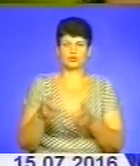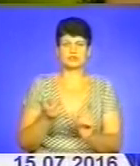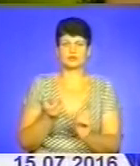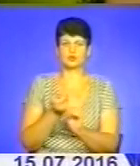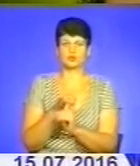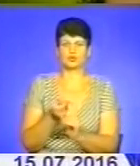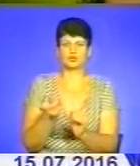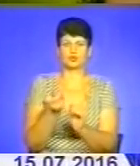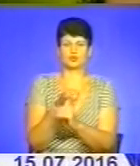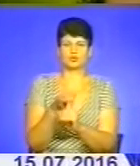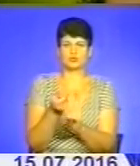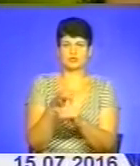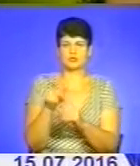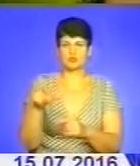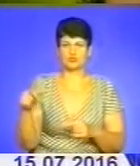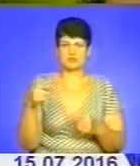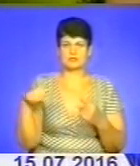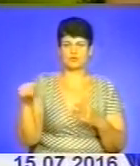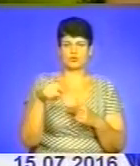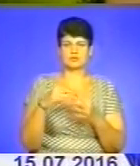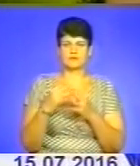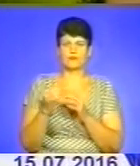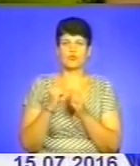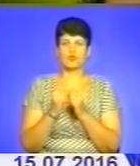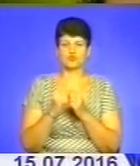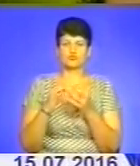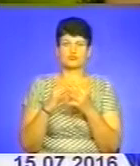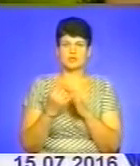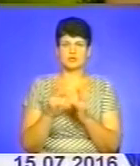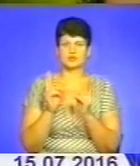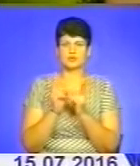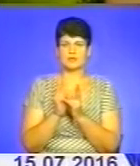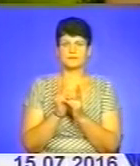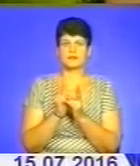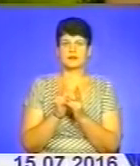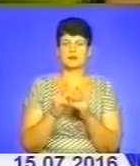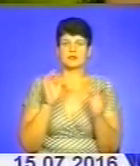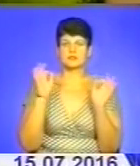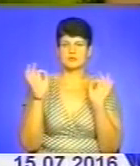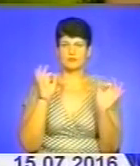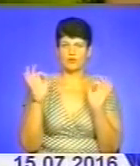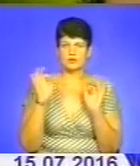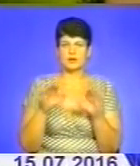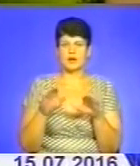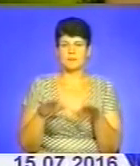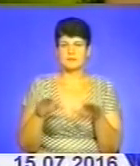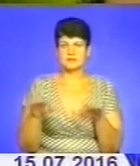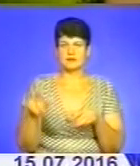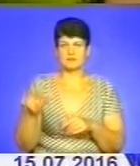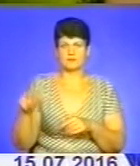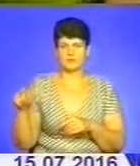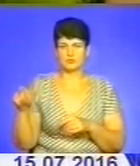Прочани з довколишніх сіл. У кожному селі Прочан зустрічають церковними дзвонами, а ще місцеві парапіяни